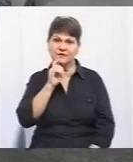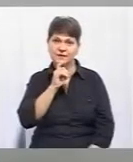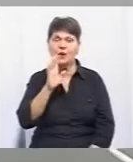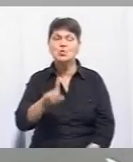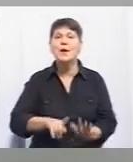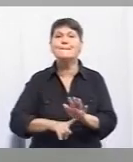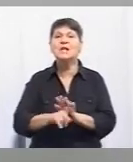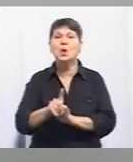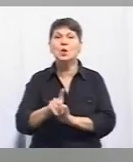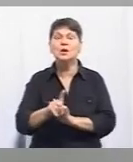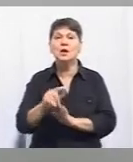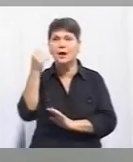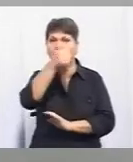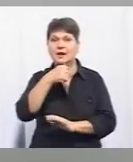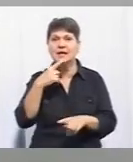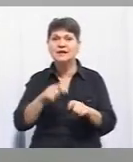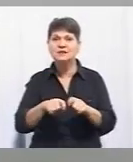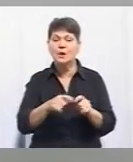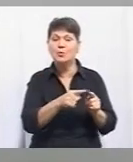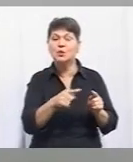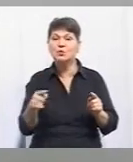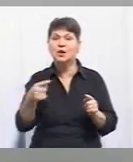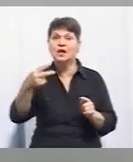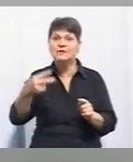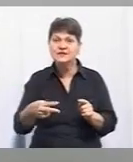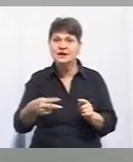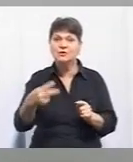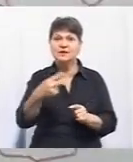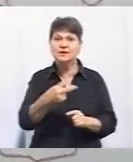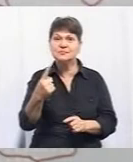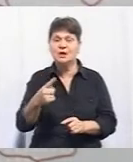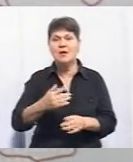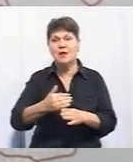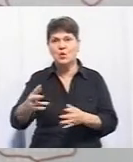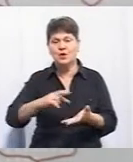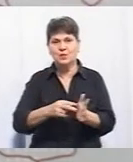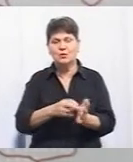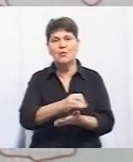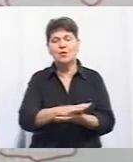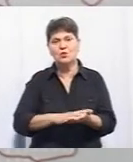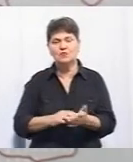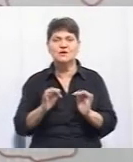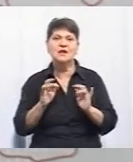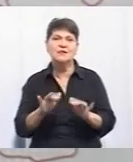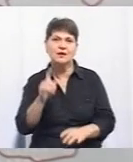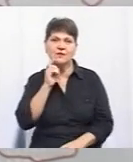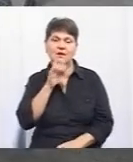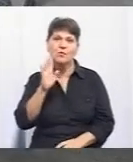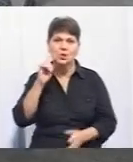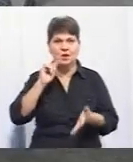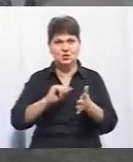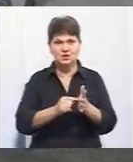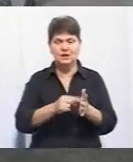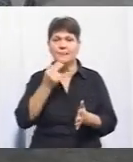тестовий рік впродовж 2020-2021, і потім ми плануємо продовжувати діяльність у Вінниці, якщо вона буде доцільною і